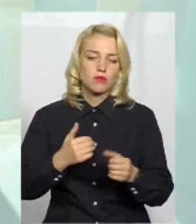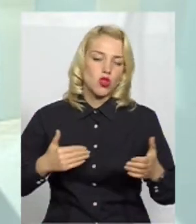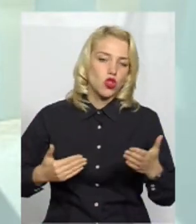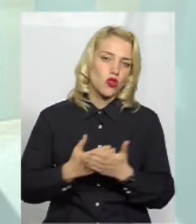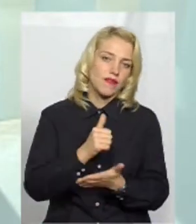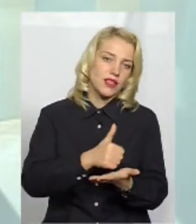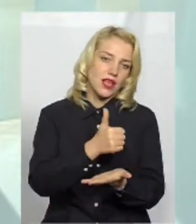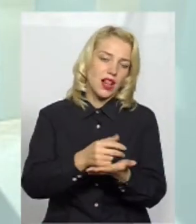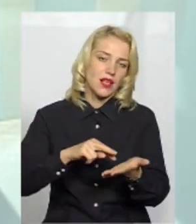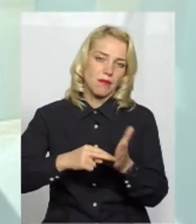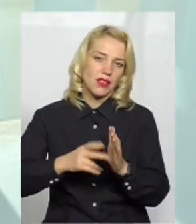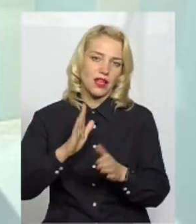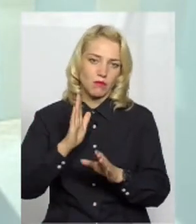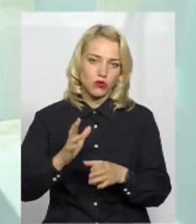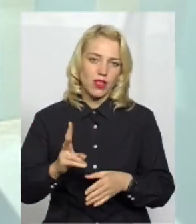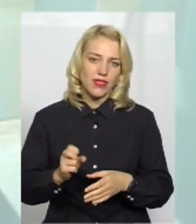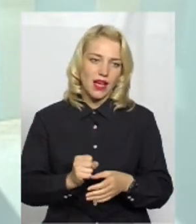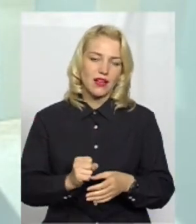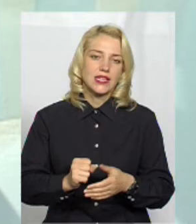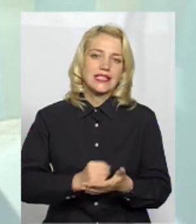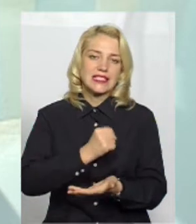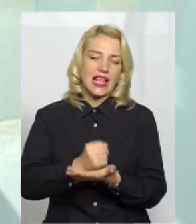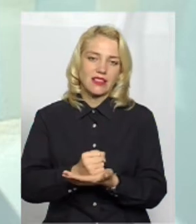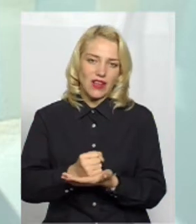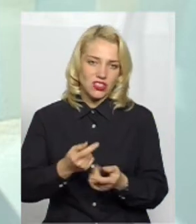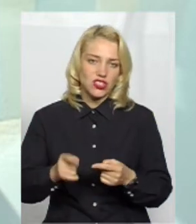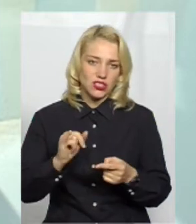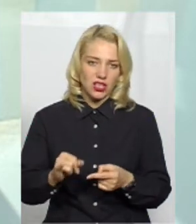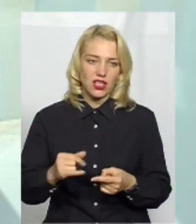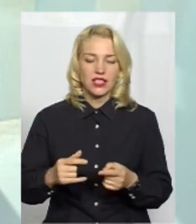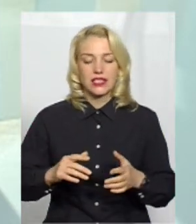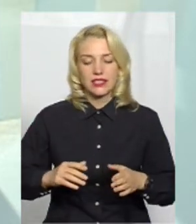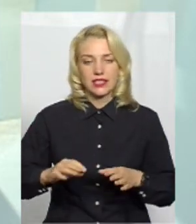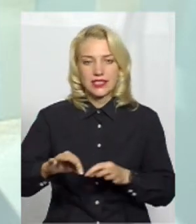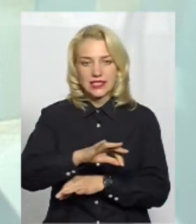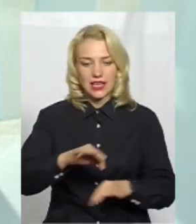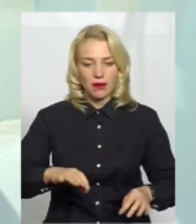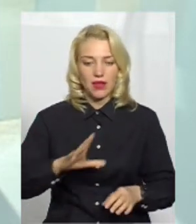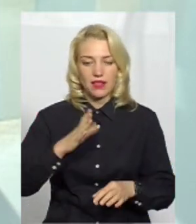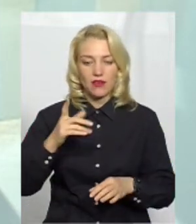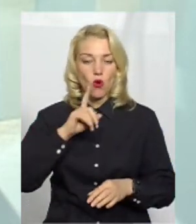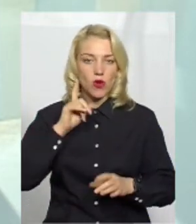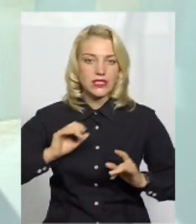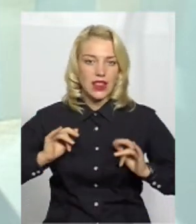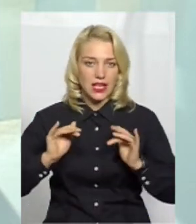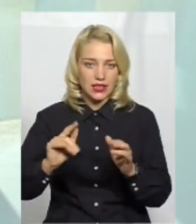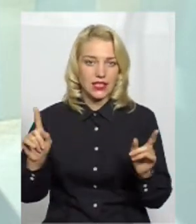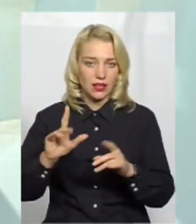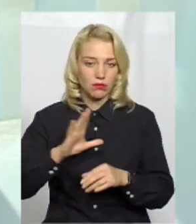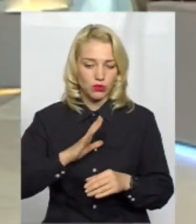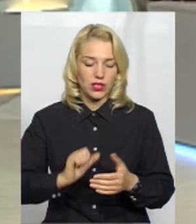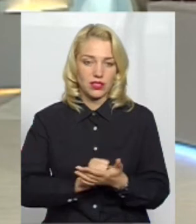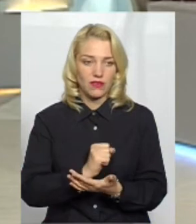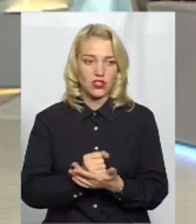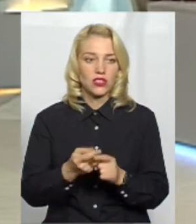генеральний план, який піде на затвердження. Схема комплексного зеленення, яка була розроблена, вона… Це як